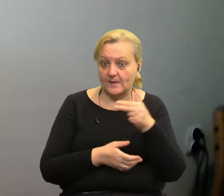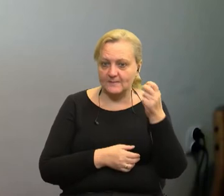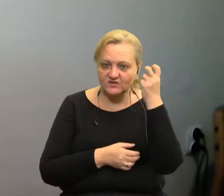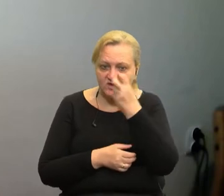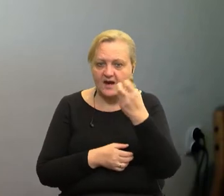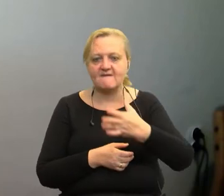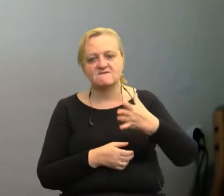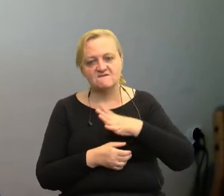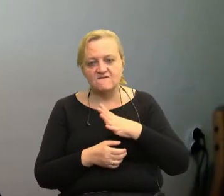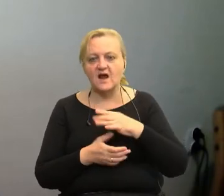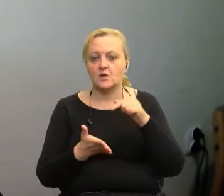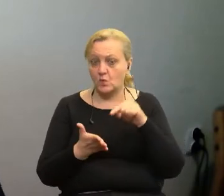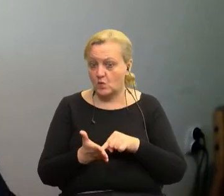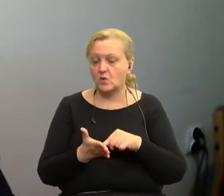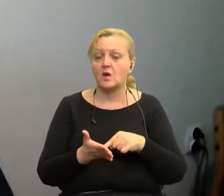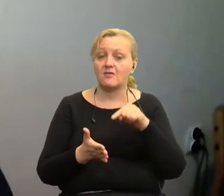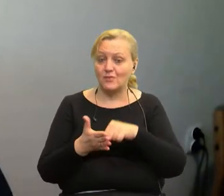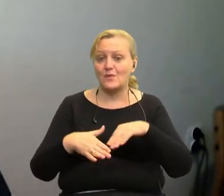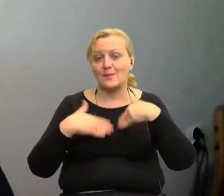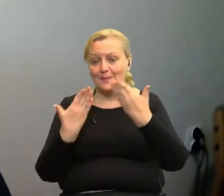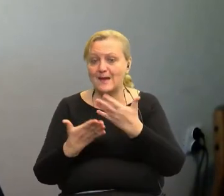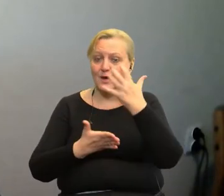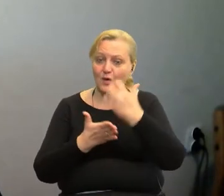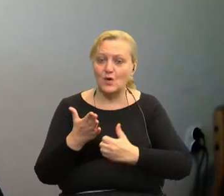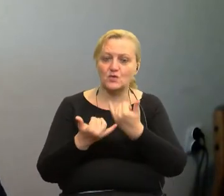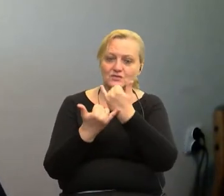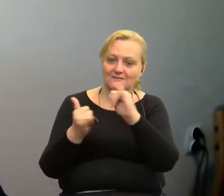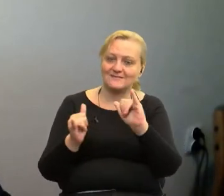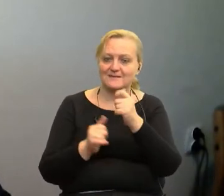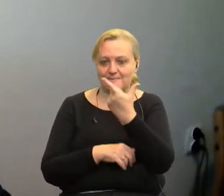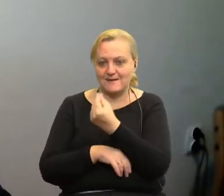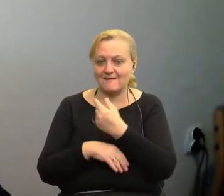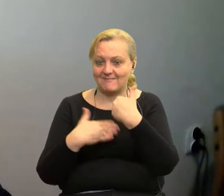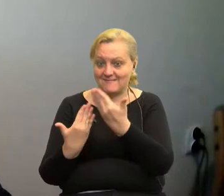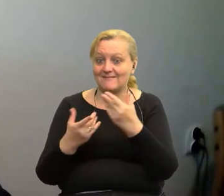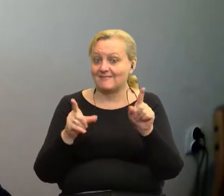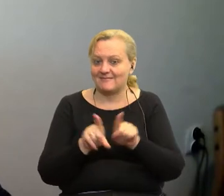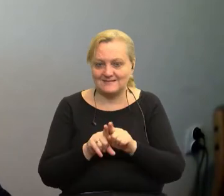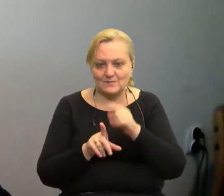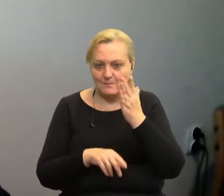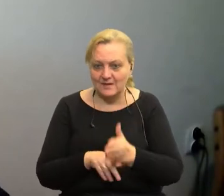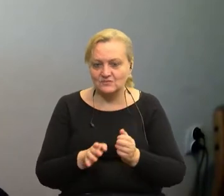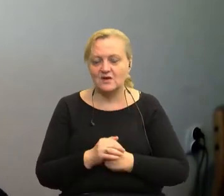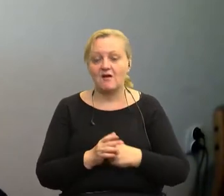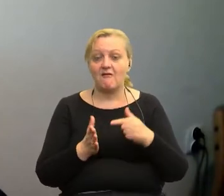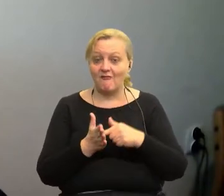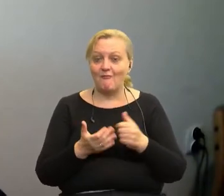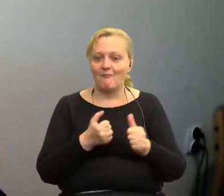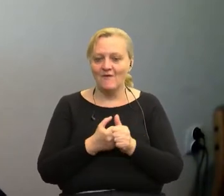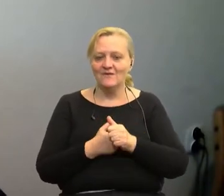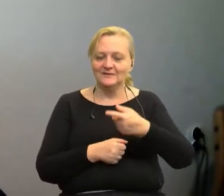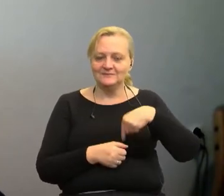wartościowe i coś może przynieść korzyść innym partnerom. I dlatego też nasz projekt